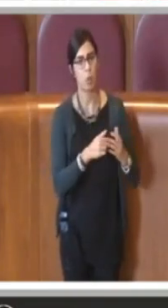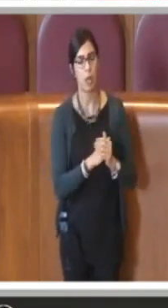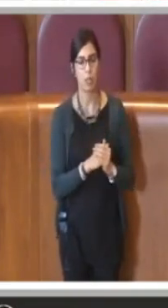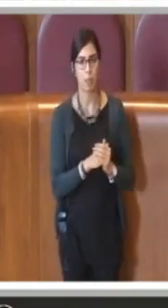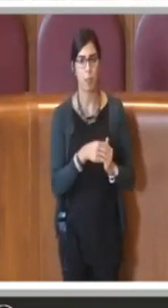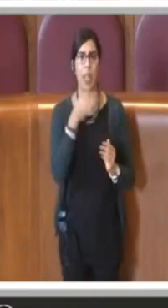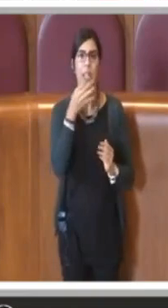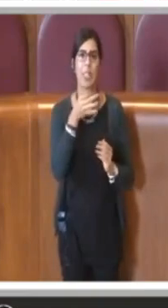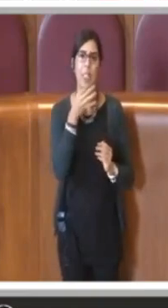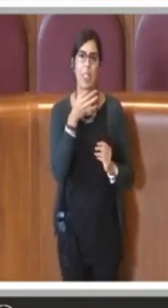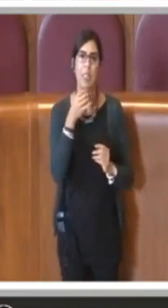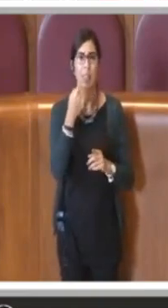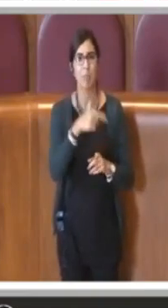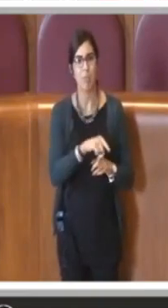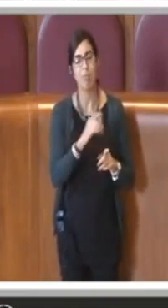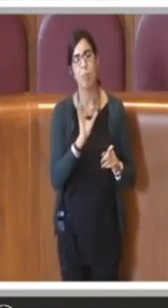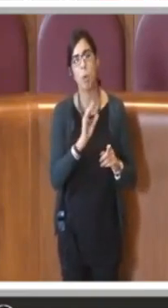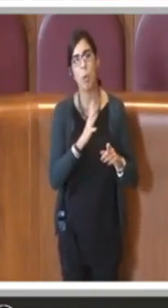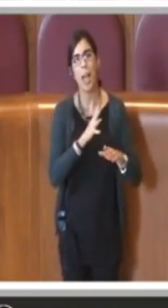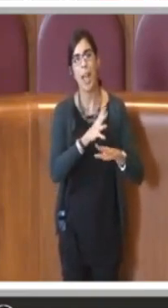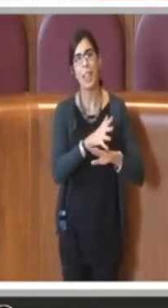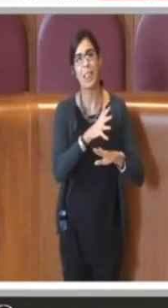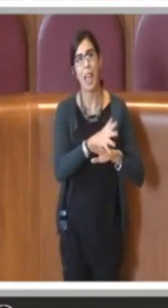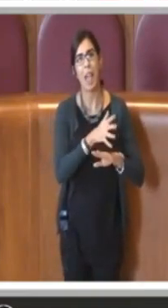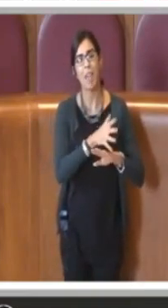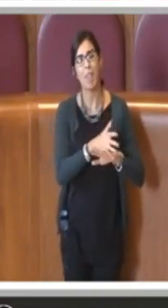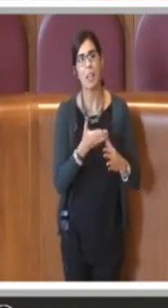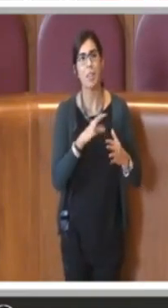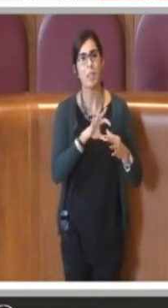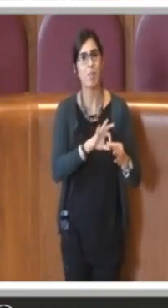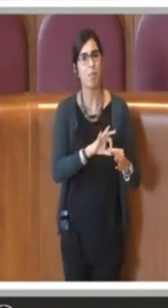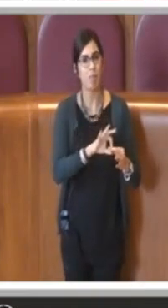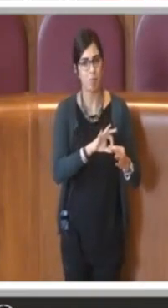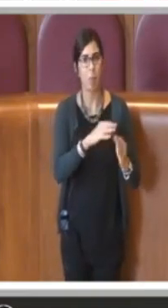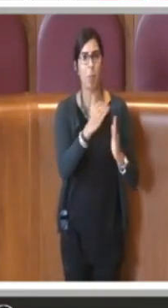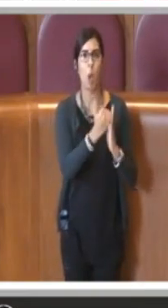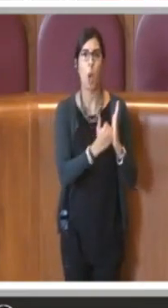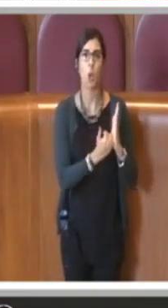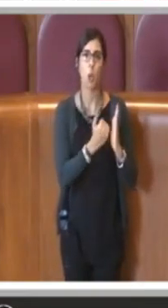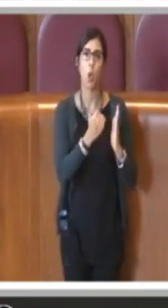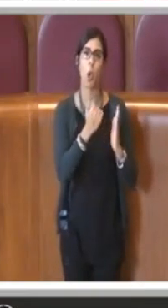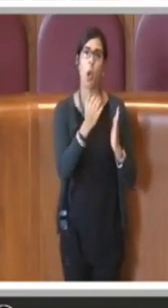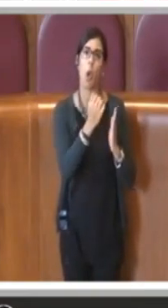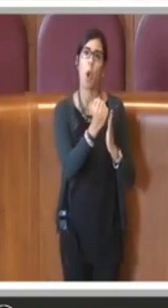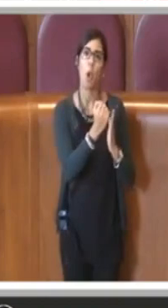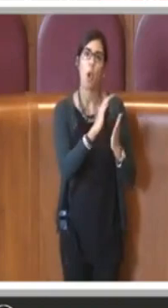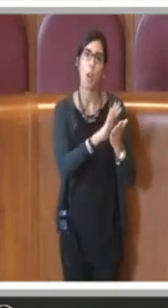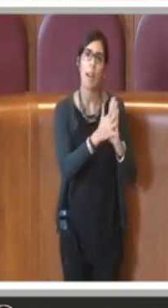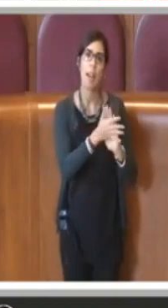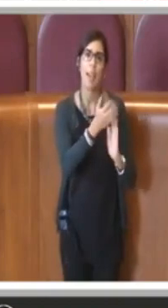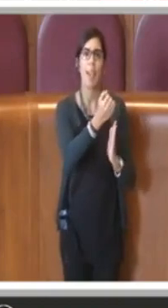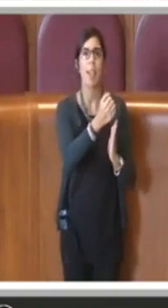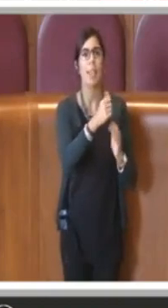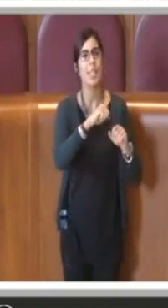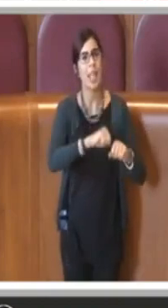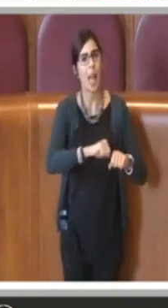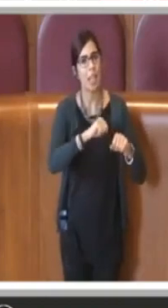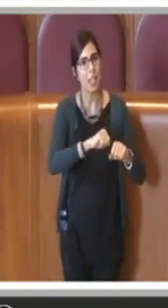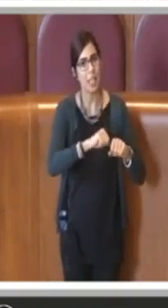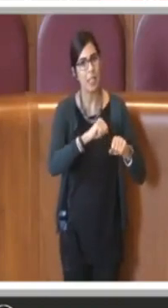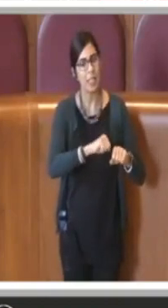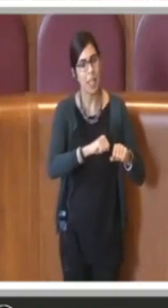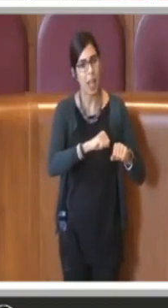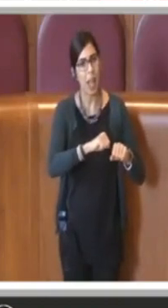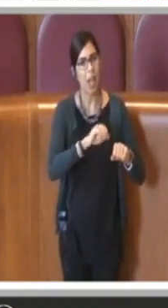sono tutti quegli interventi strettamente connessi ai protocolli sanitari che sono stati elaborati dalle federazioni sportive